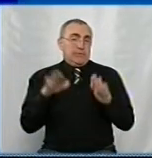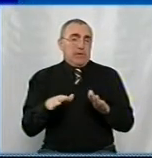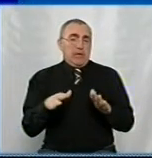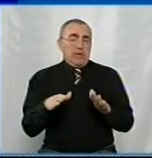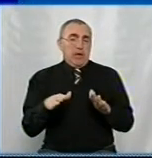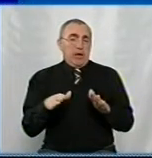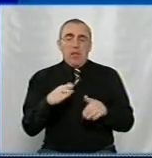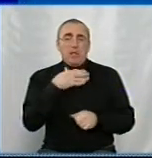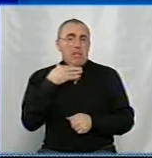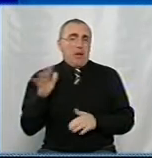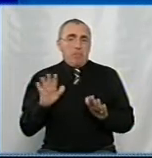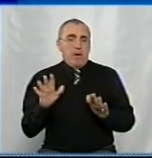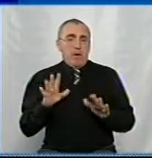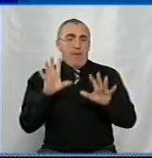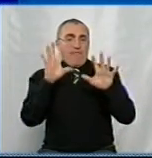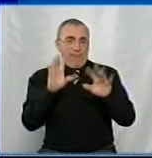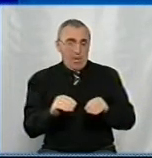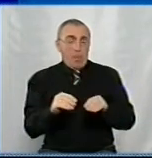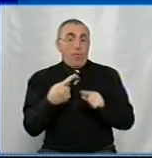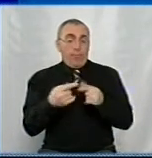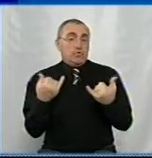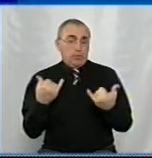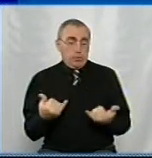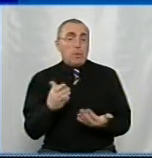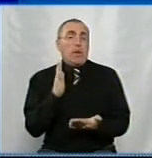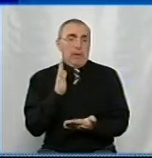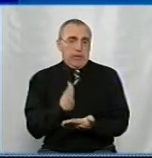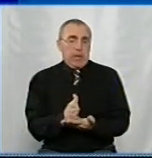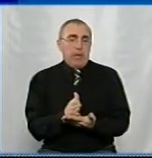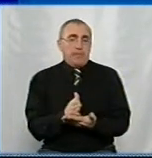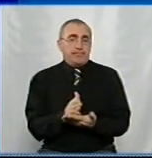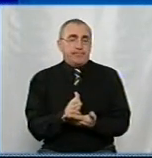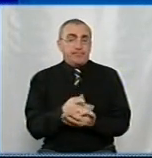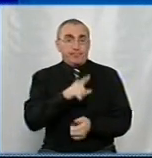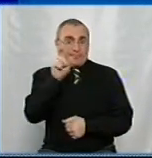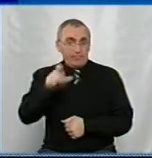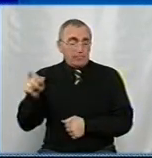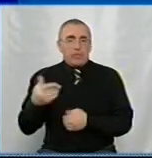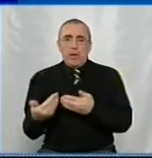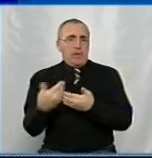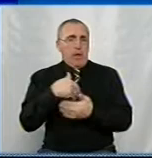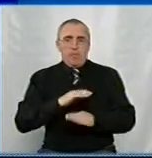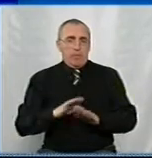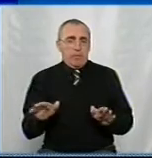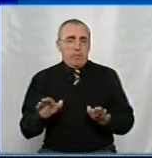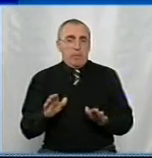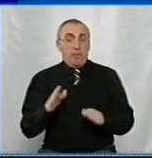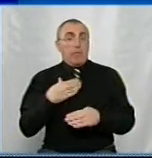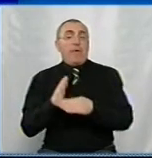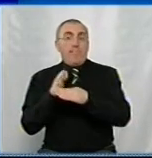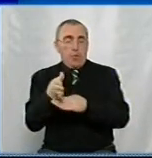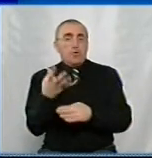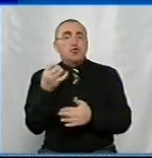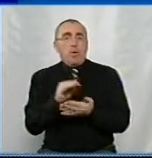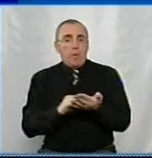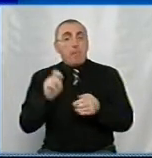так багато відключеними, але вони на сьогодні є. Вони до нас не приходили, тому ми до них підемо ще